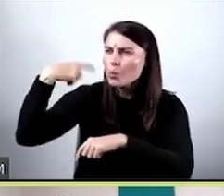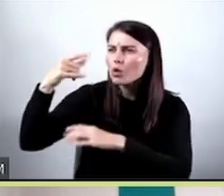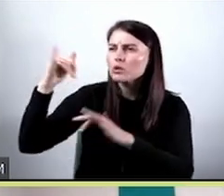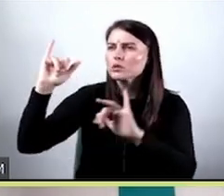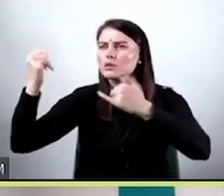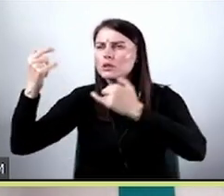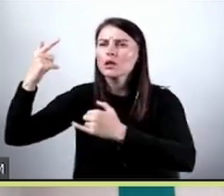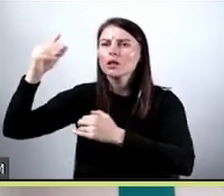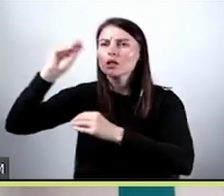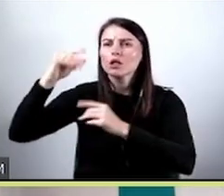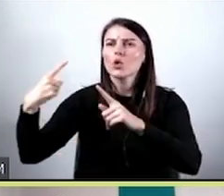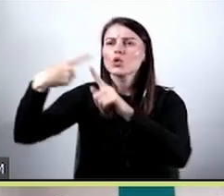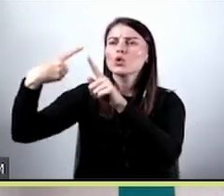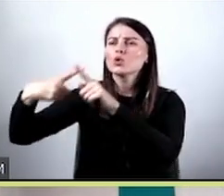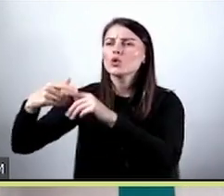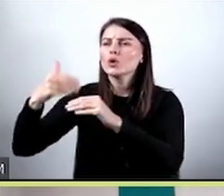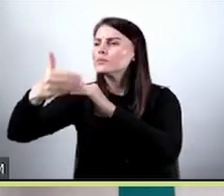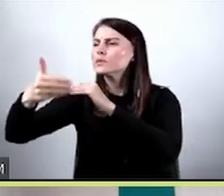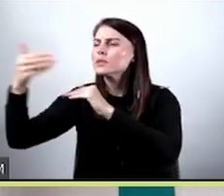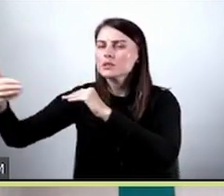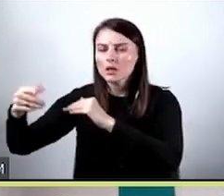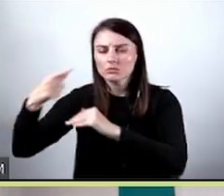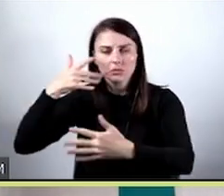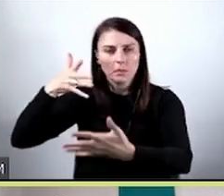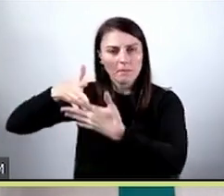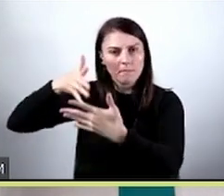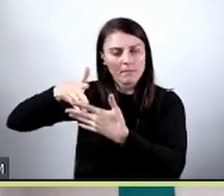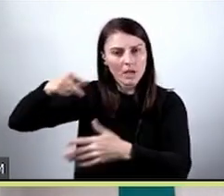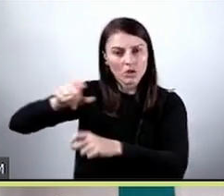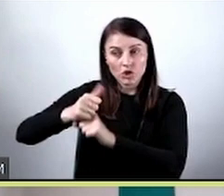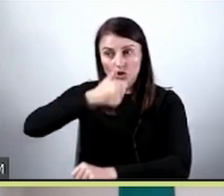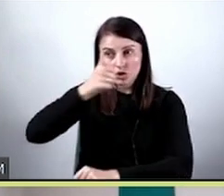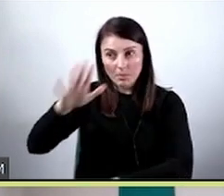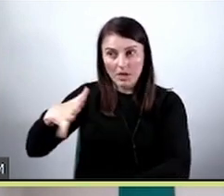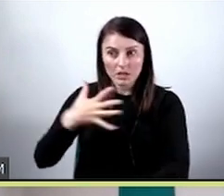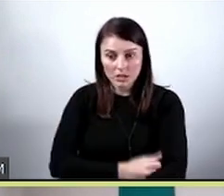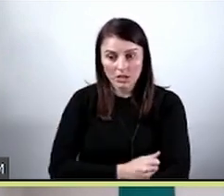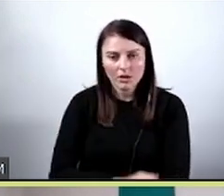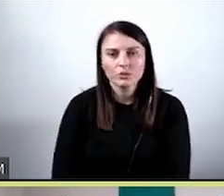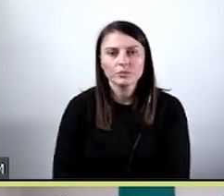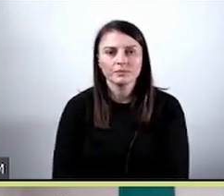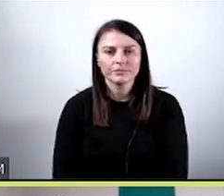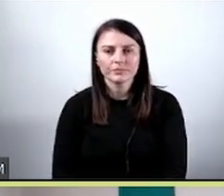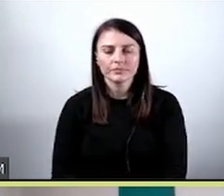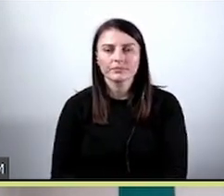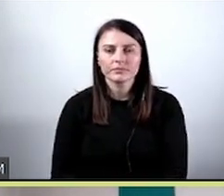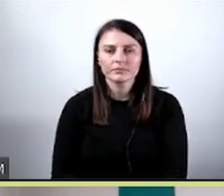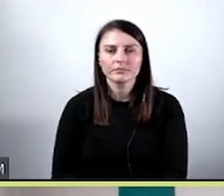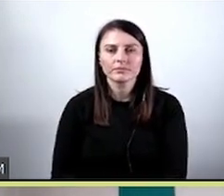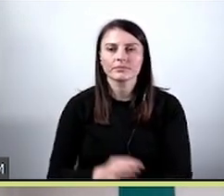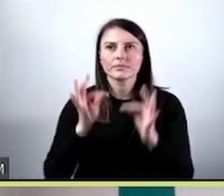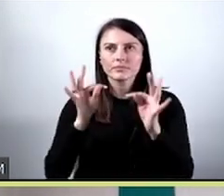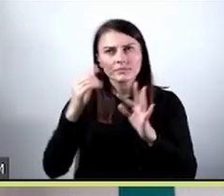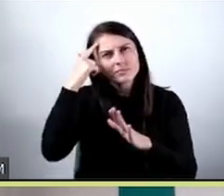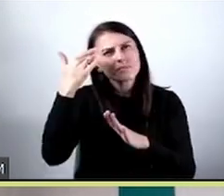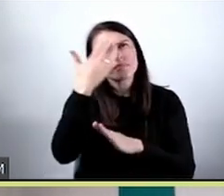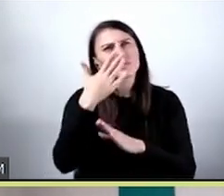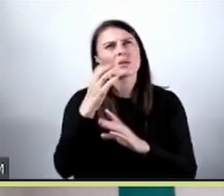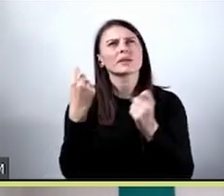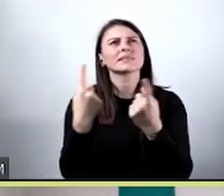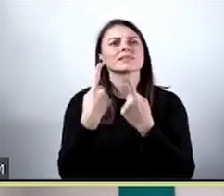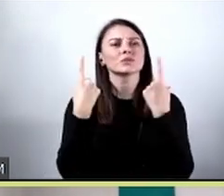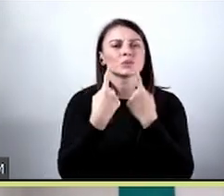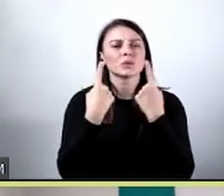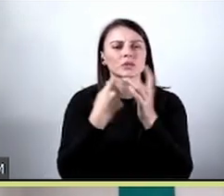jeszcze dodatkowych czynników przewidywał, czy dany pacjent danego dnia dostanie zawał. Teraz wyobraźmy sobie taką sytuację,